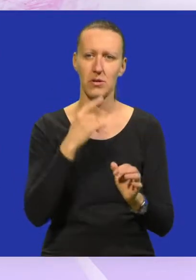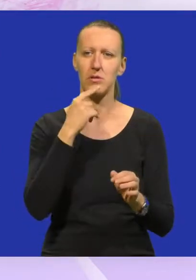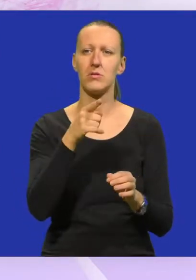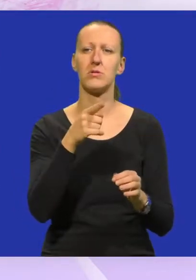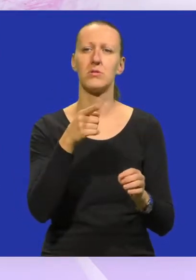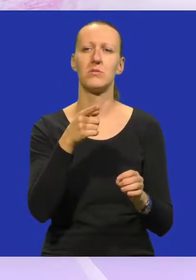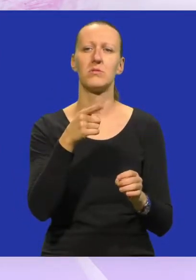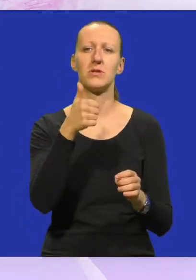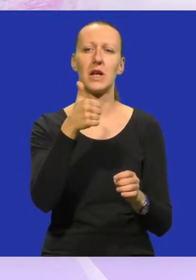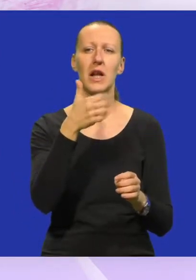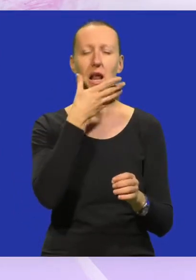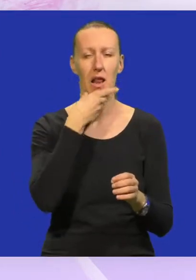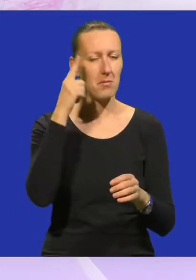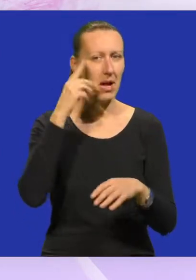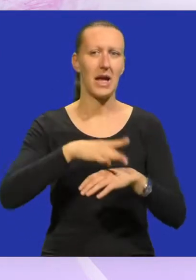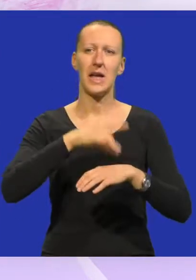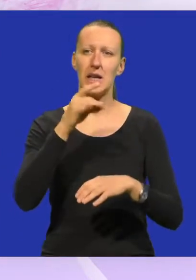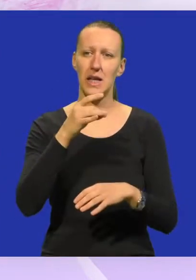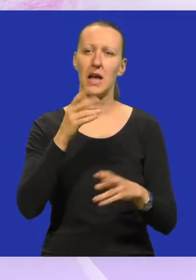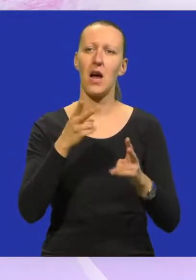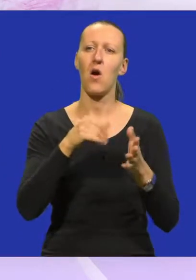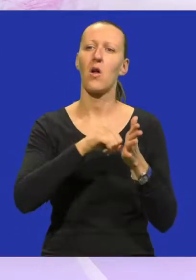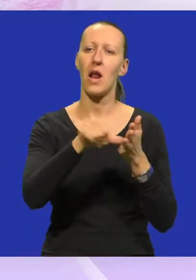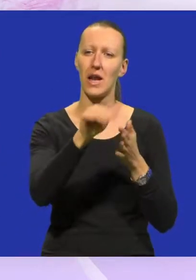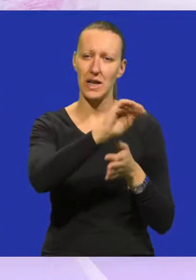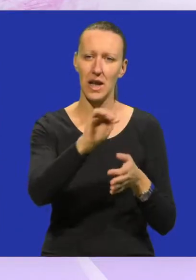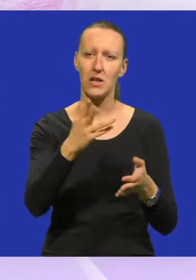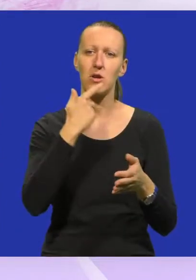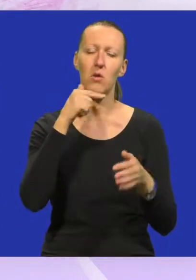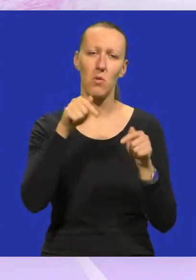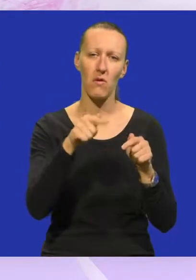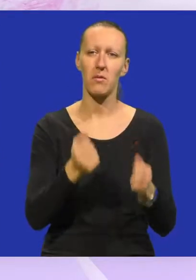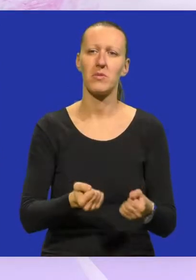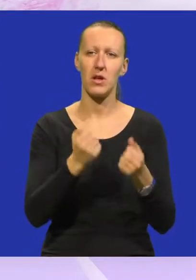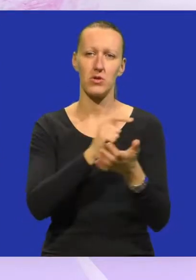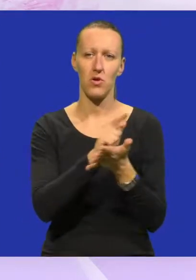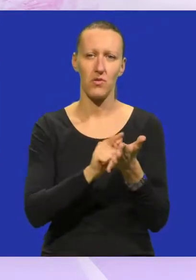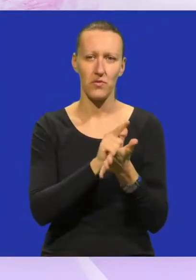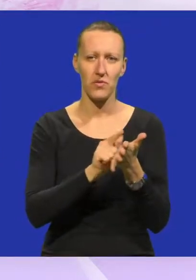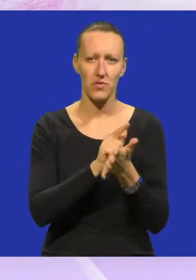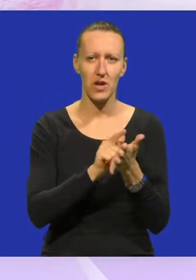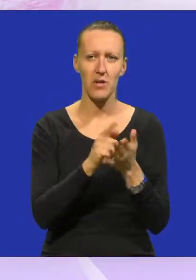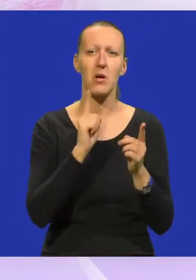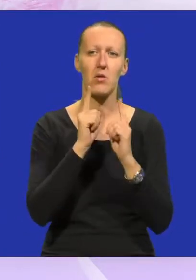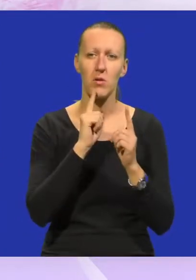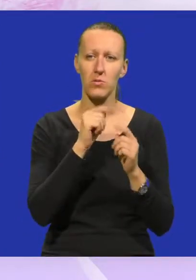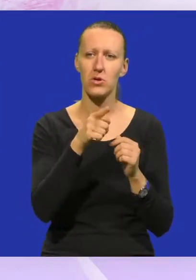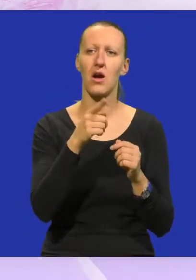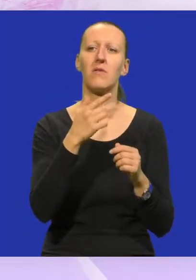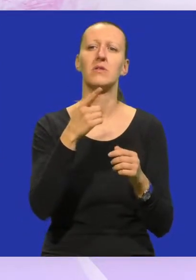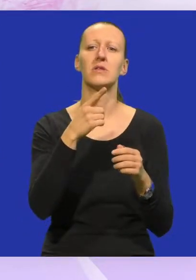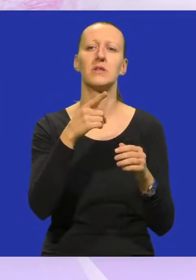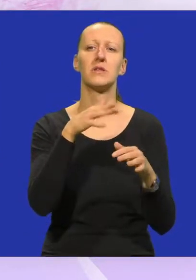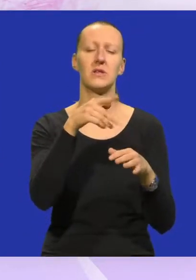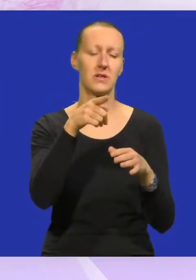Koje su jedna prekrasna ideja kako nagraditi djecu što u ovom teškom periodu pokušavaju ostati sabrani,